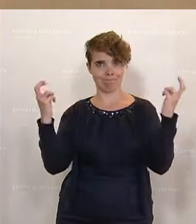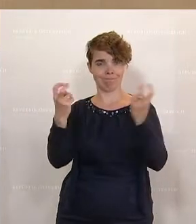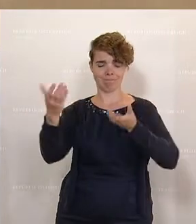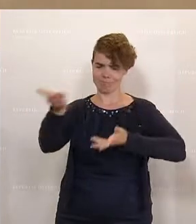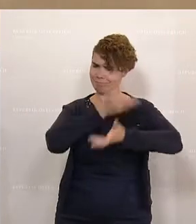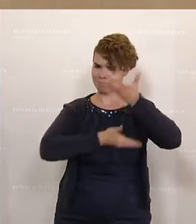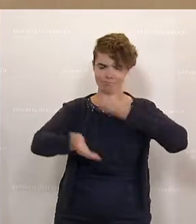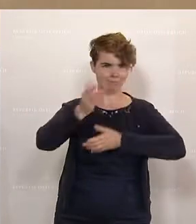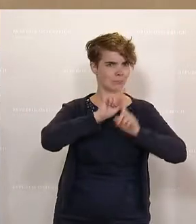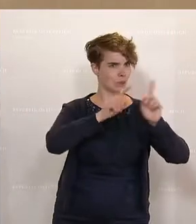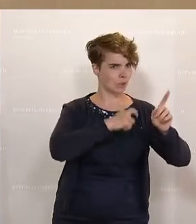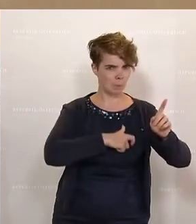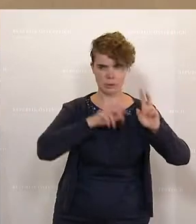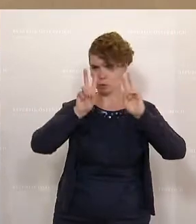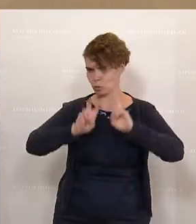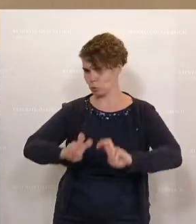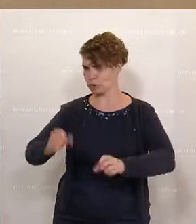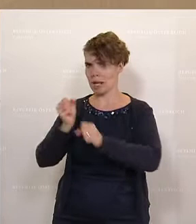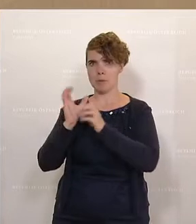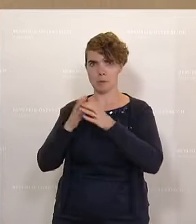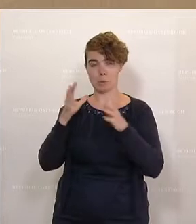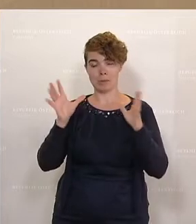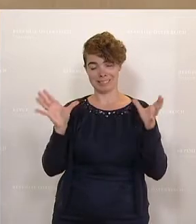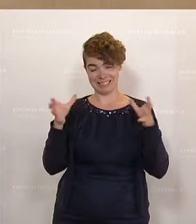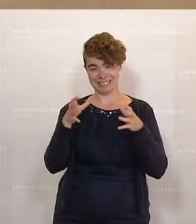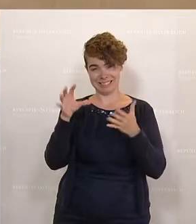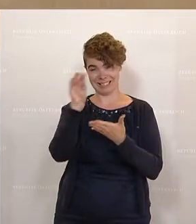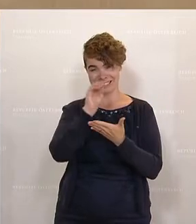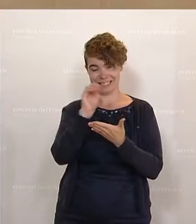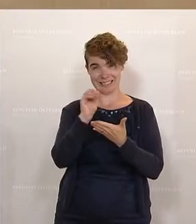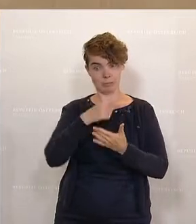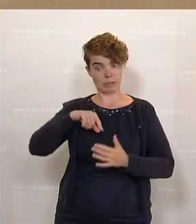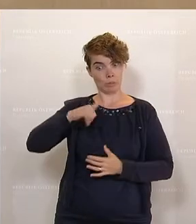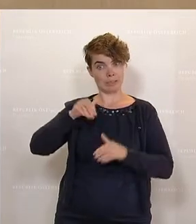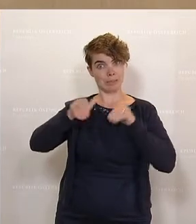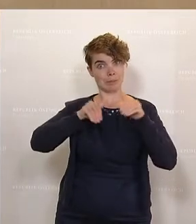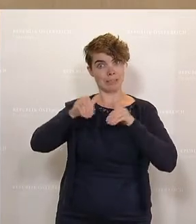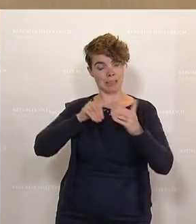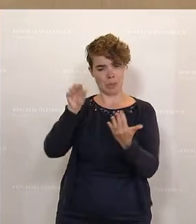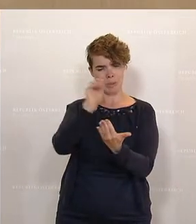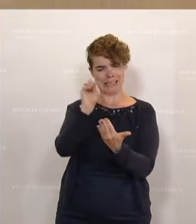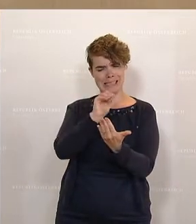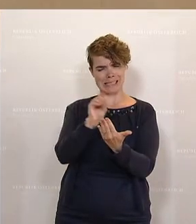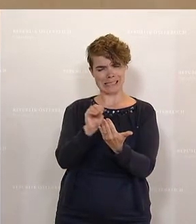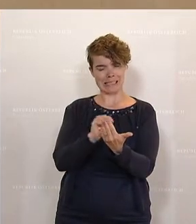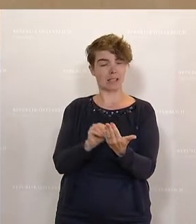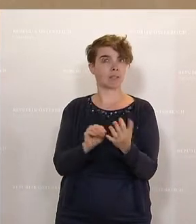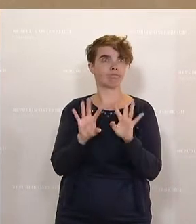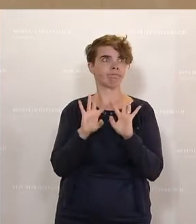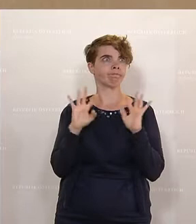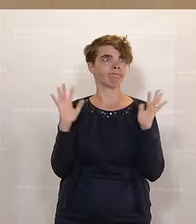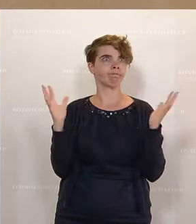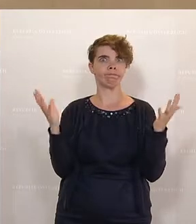Sonderkommission, Studie, Arbeitsgruppe, haben wir im Justizministerium eine umfangreiche Problemanalyse vorgenommen und